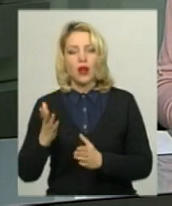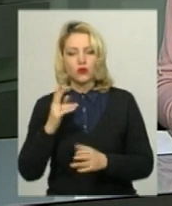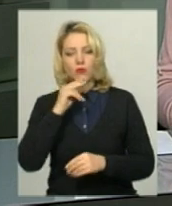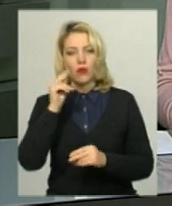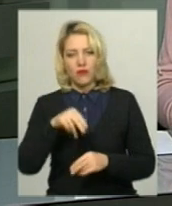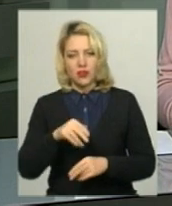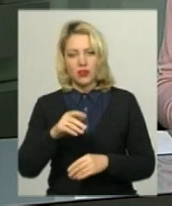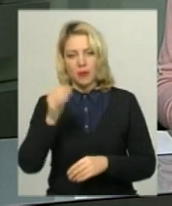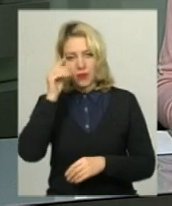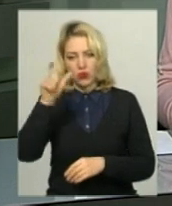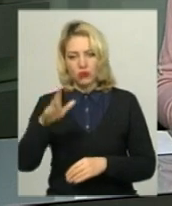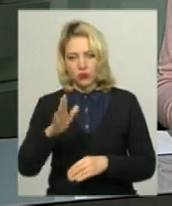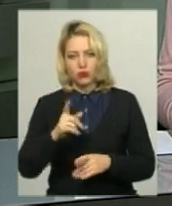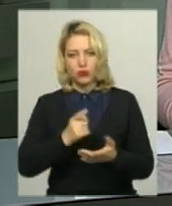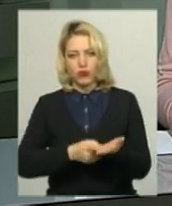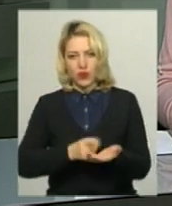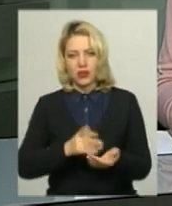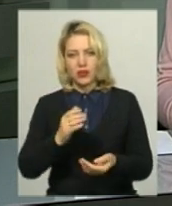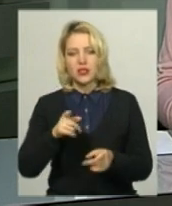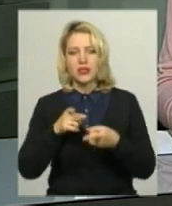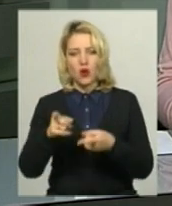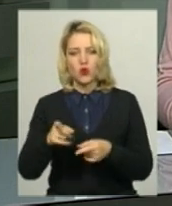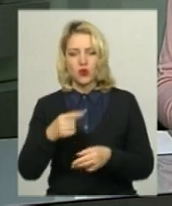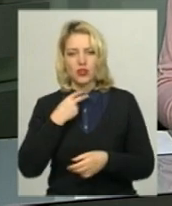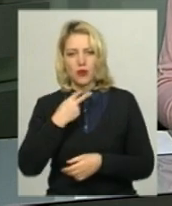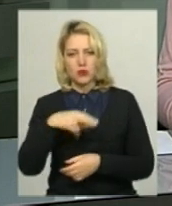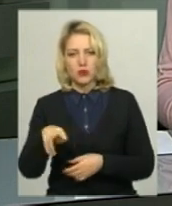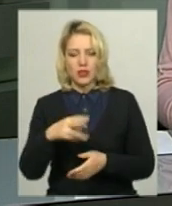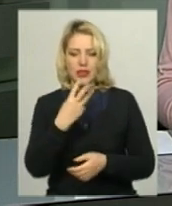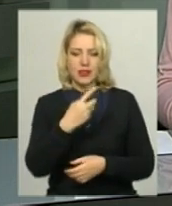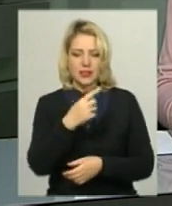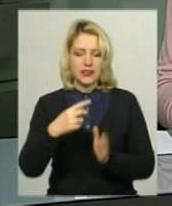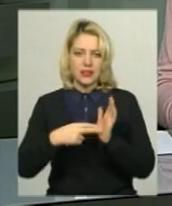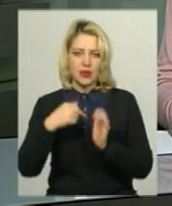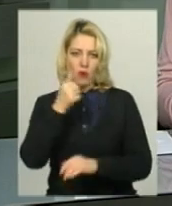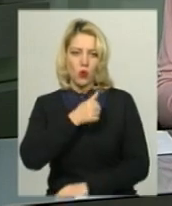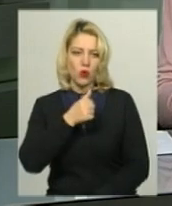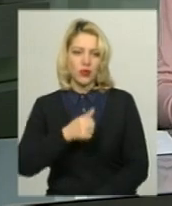підозрюваного доведуть, йому загрожує позбавлення волі терміном від 3 до 7 років.